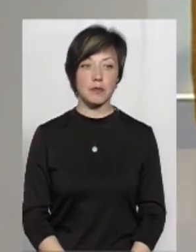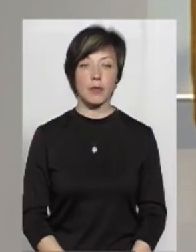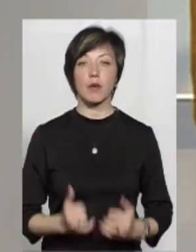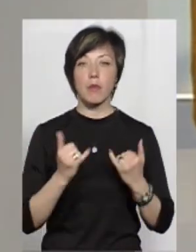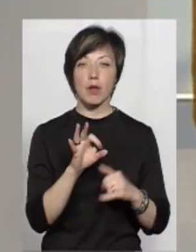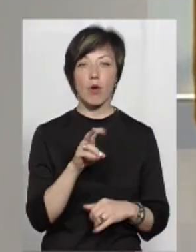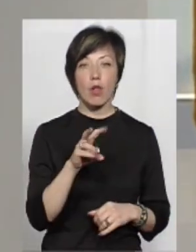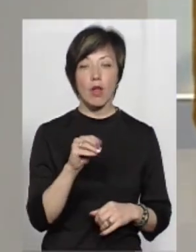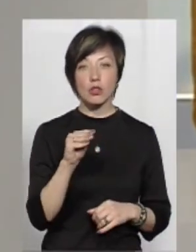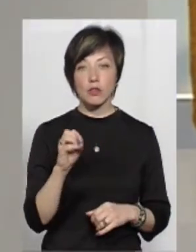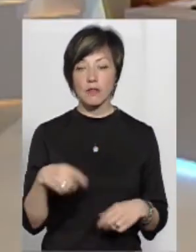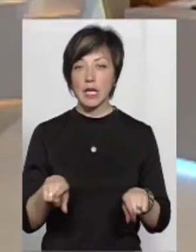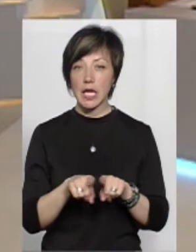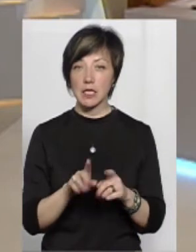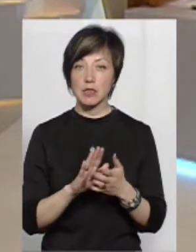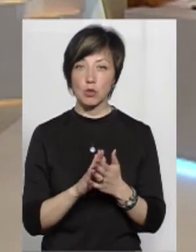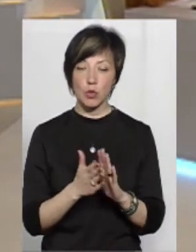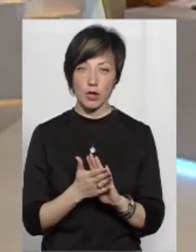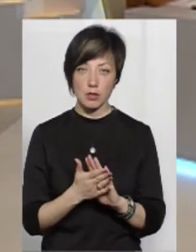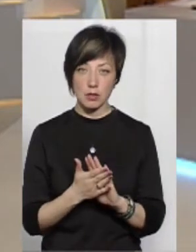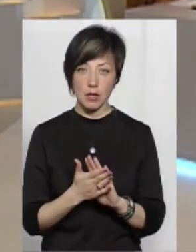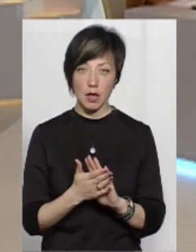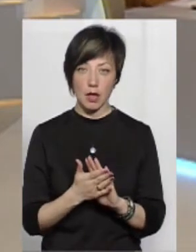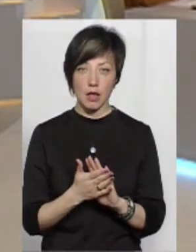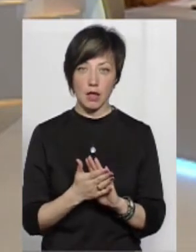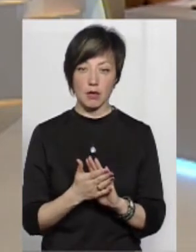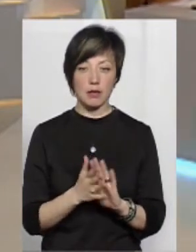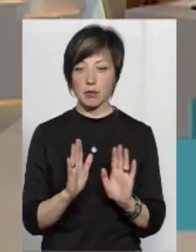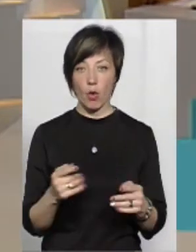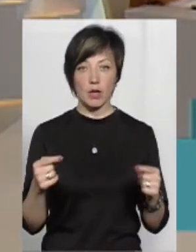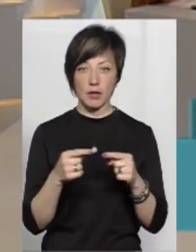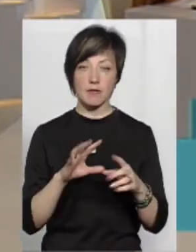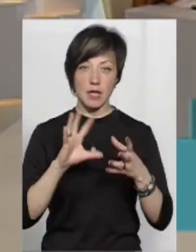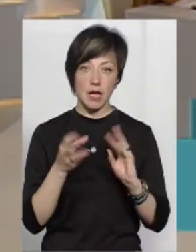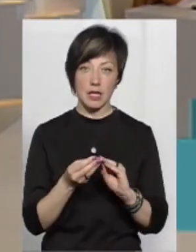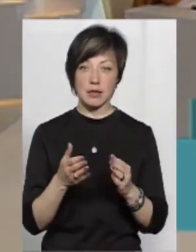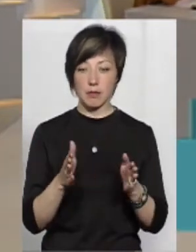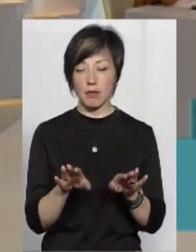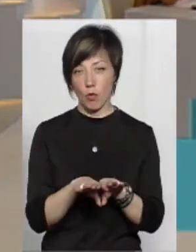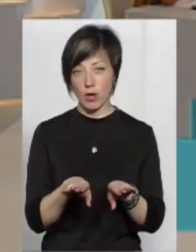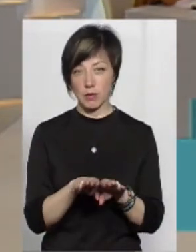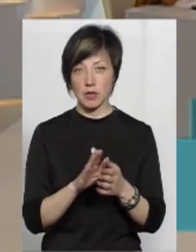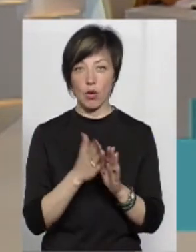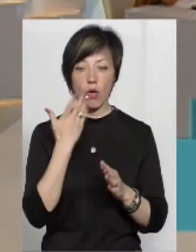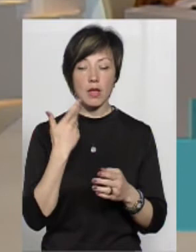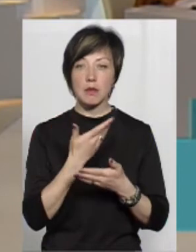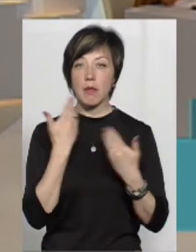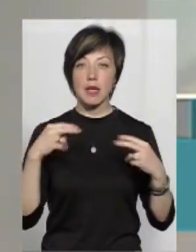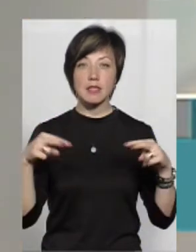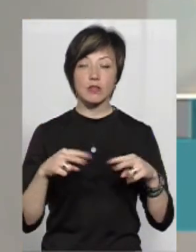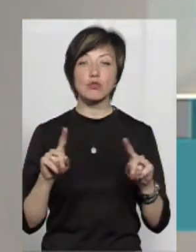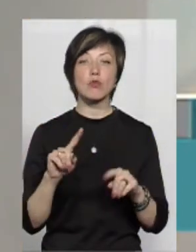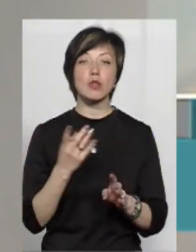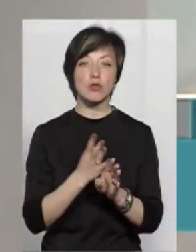Пане Олежо, от у такій ситуації, не беремо цю конкретно, взагалі ситуація приблизно подібна, і коли немає свідків. От